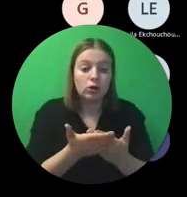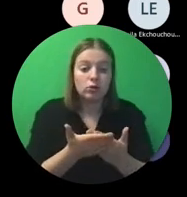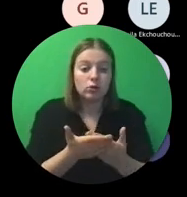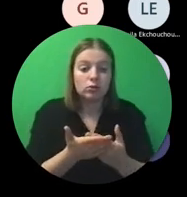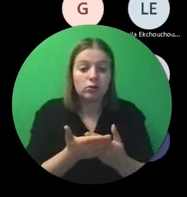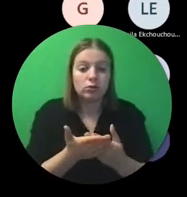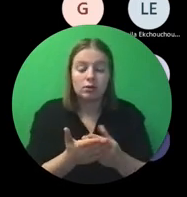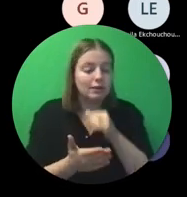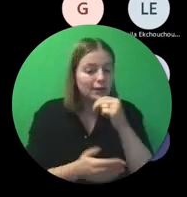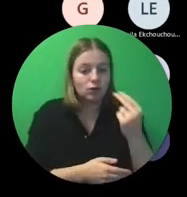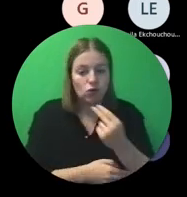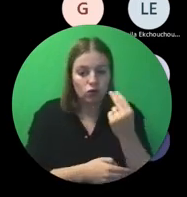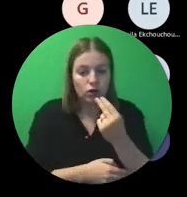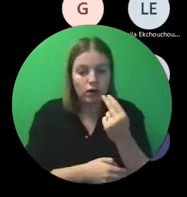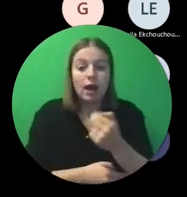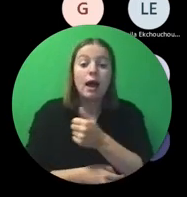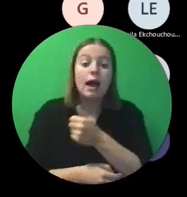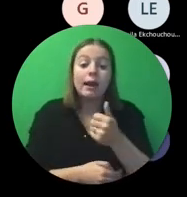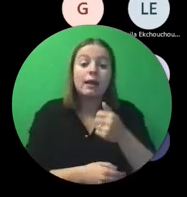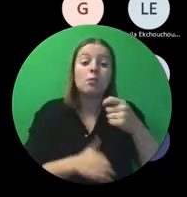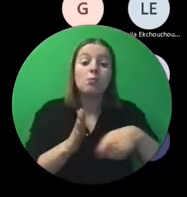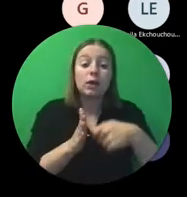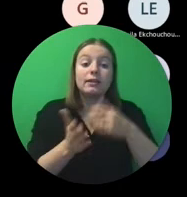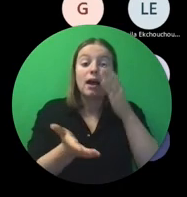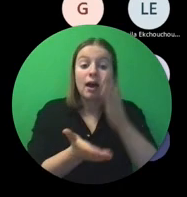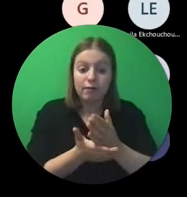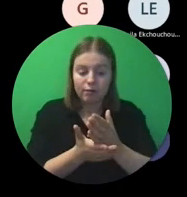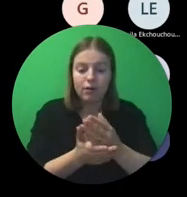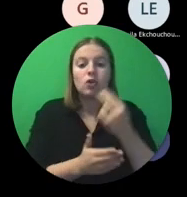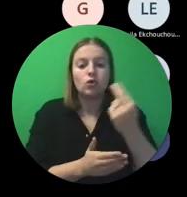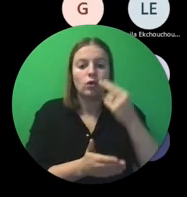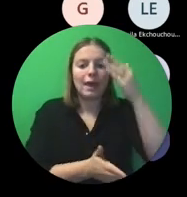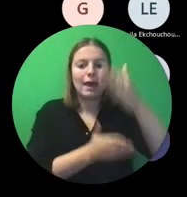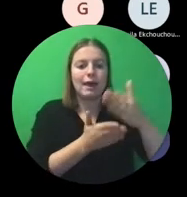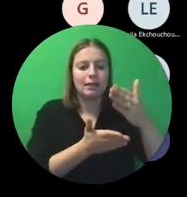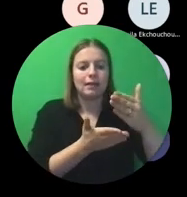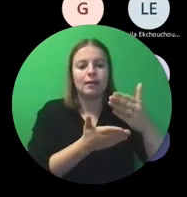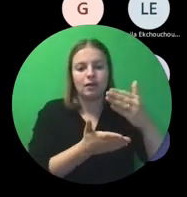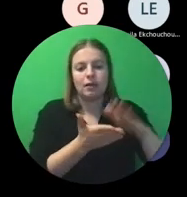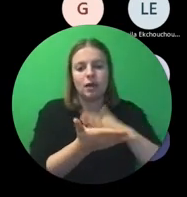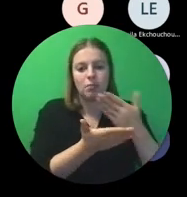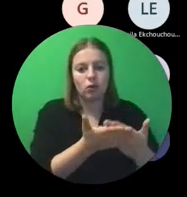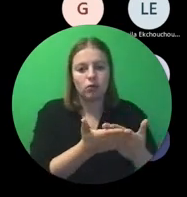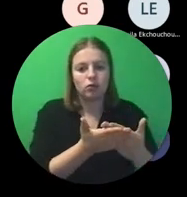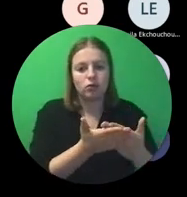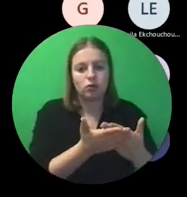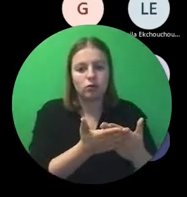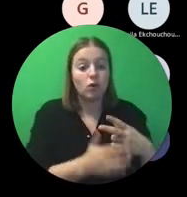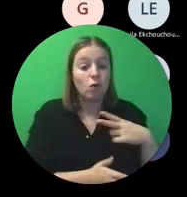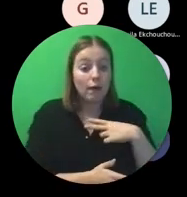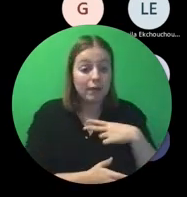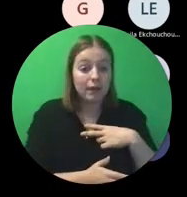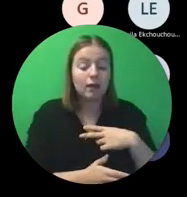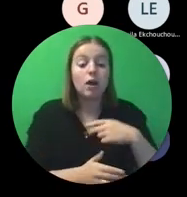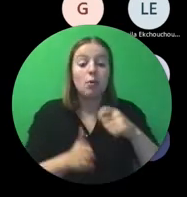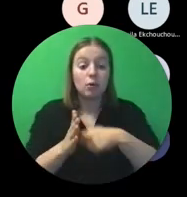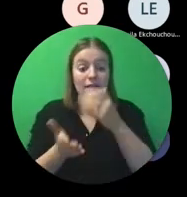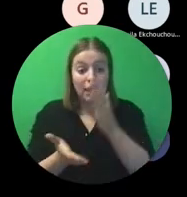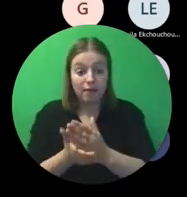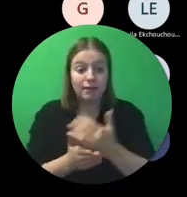Enkel op het einde van het project een eindrapport. Wanneer? Binnen de 60 dagen. Na het einde ervan.